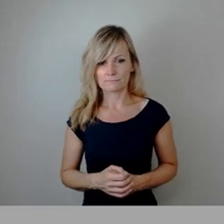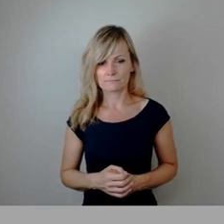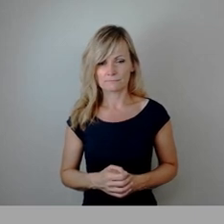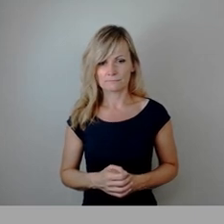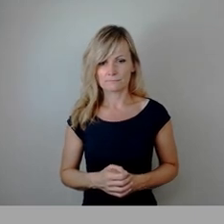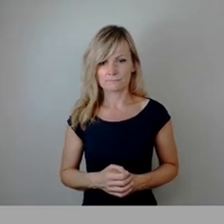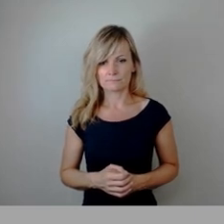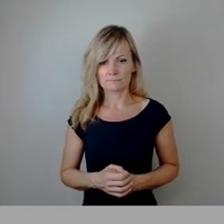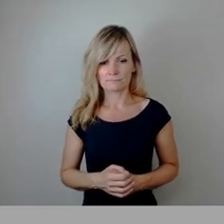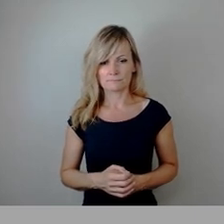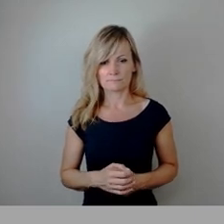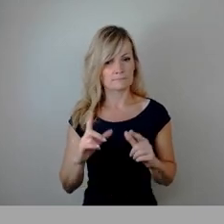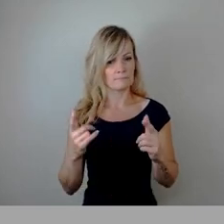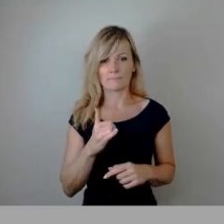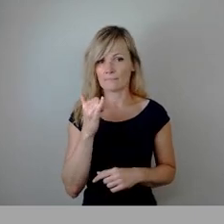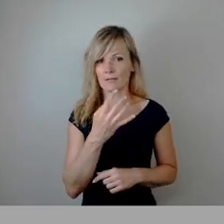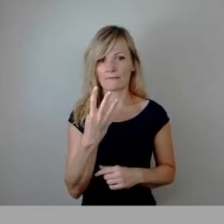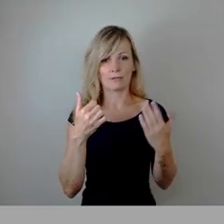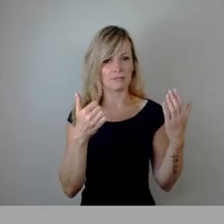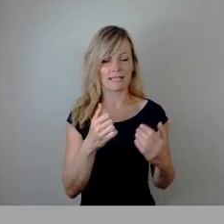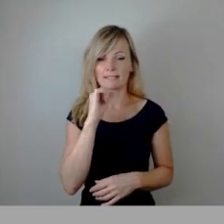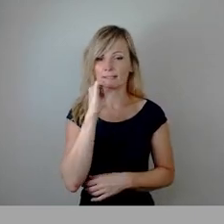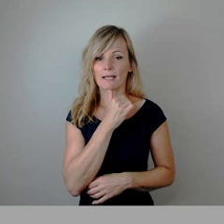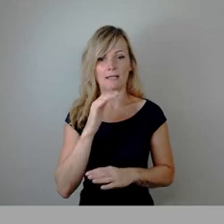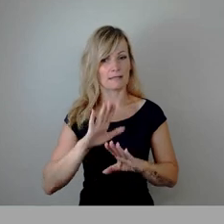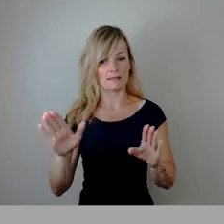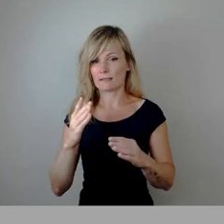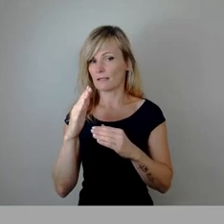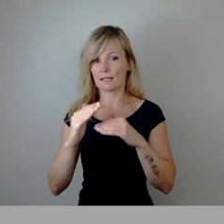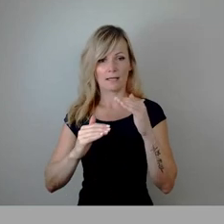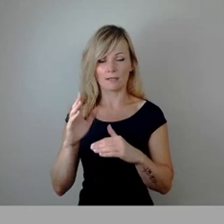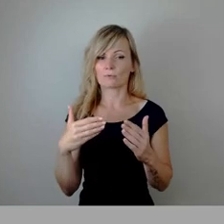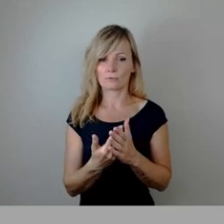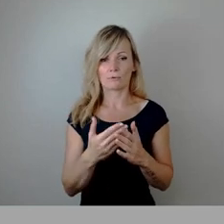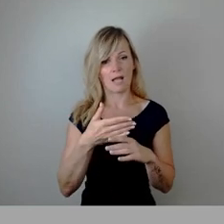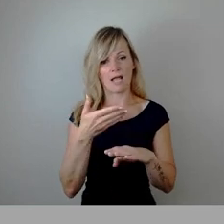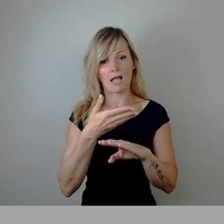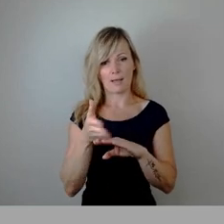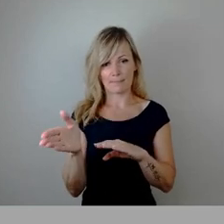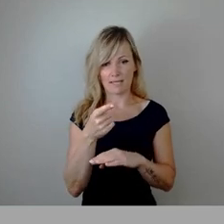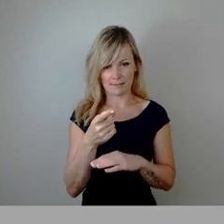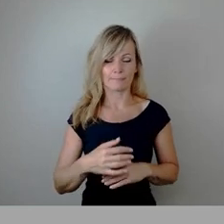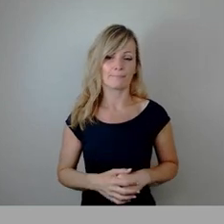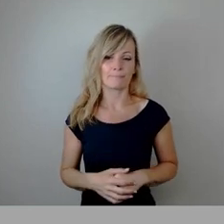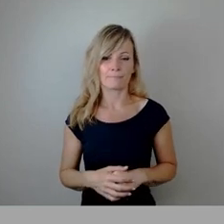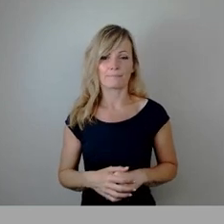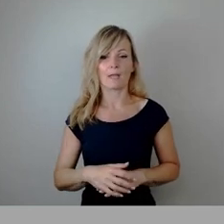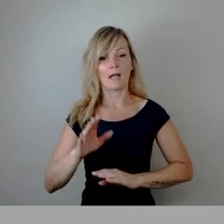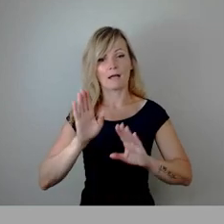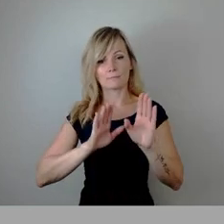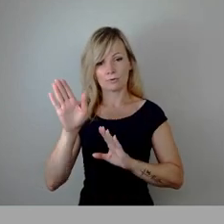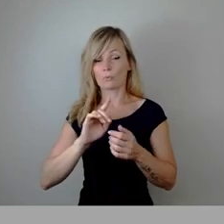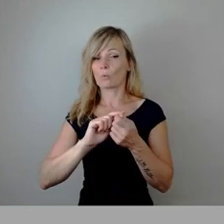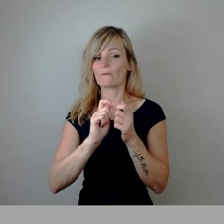Keine Ja-Stimmen, 64 Nein, keine Enthaltungen. Damit abgelehnt. Wir kommen zur Abstimmung über die unveränderten